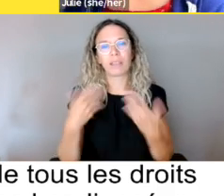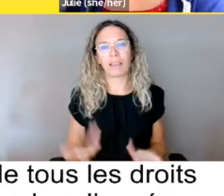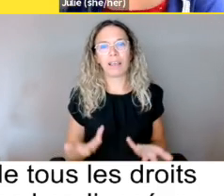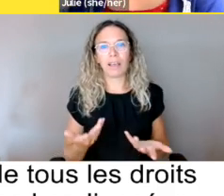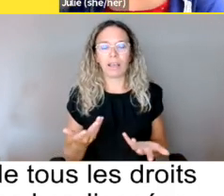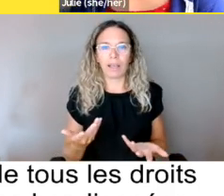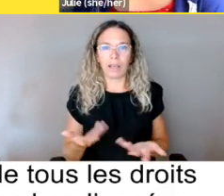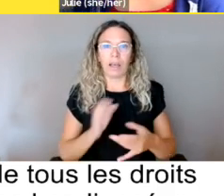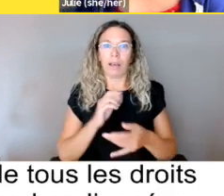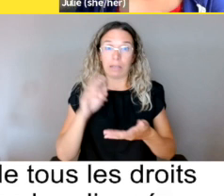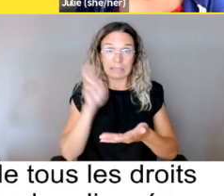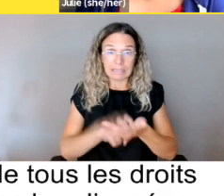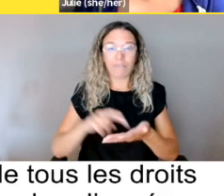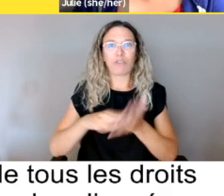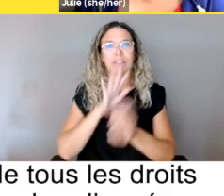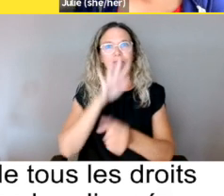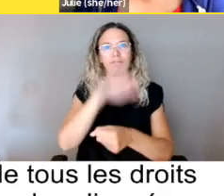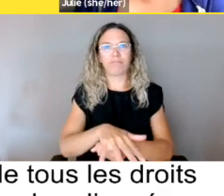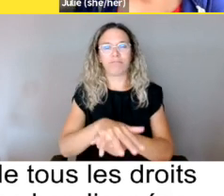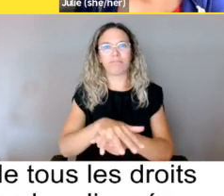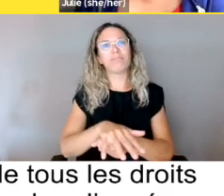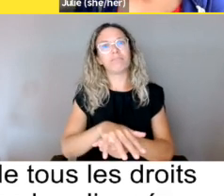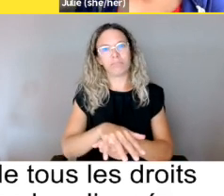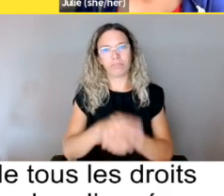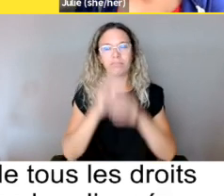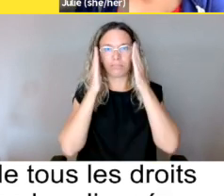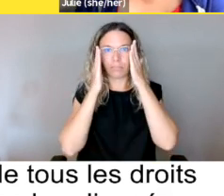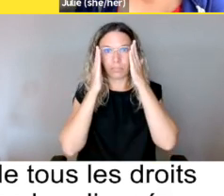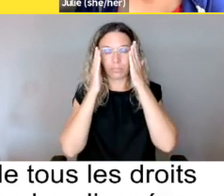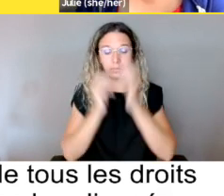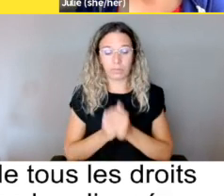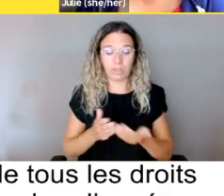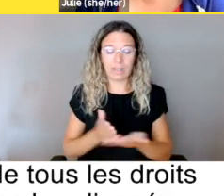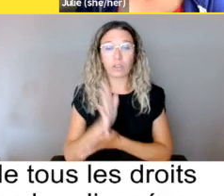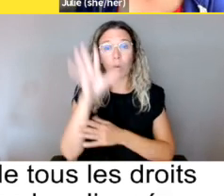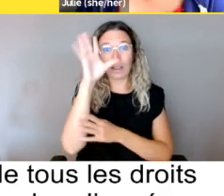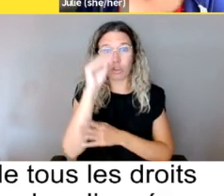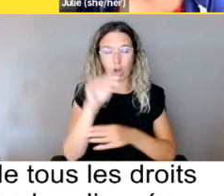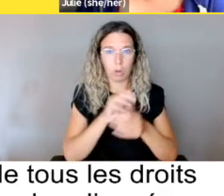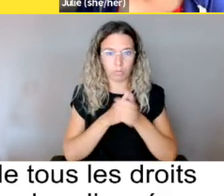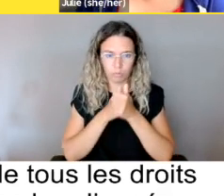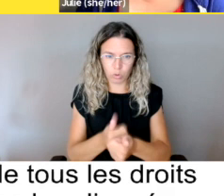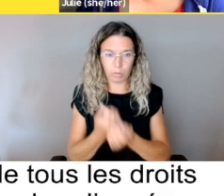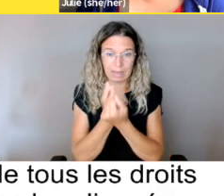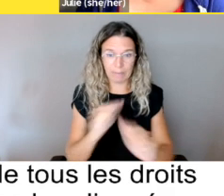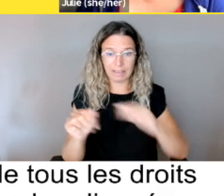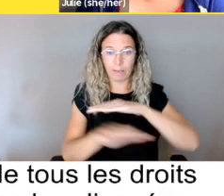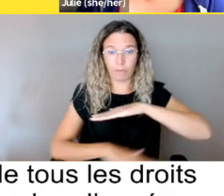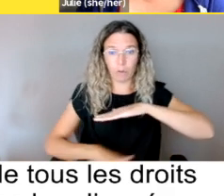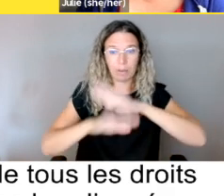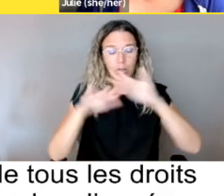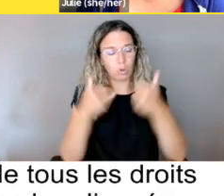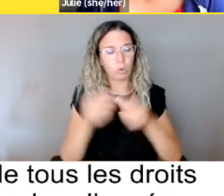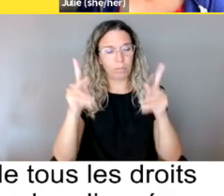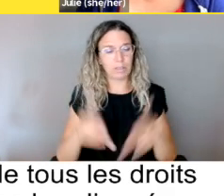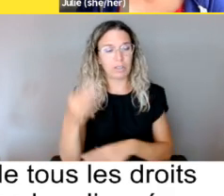signée, s'engagent à garantir et à promouvoir le plein exercice de tous les droits de l'homme et de toutes les libertés fondamentales de